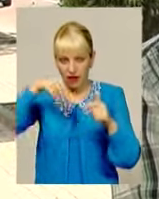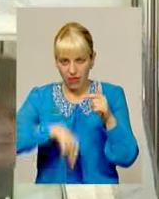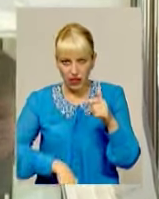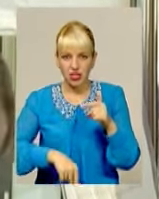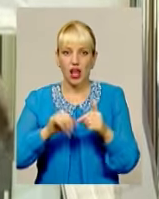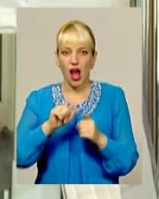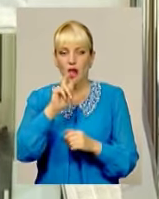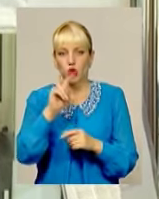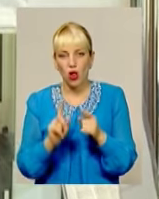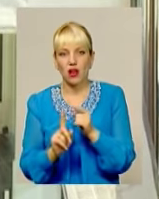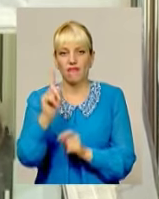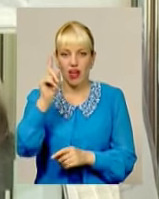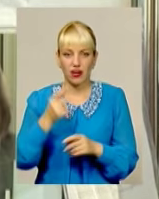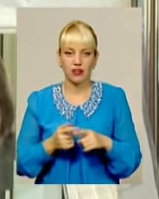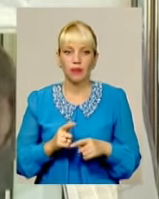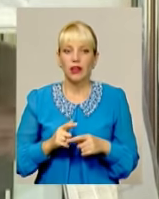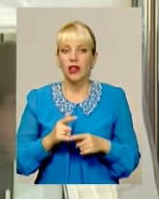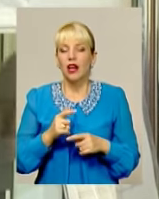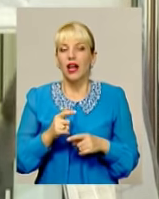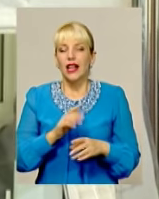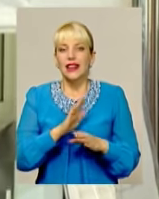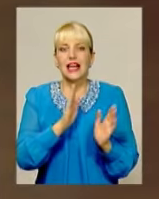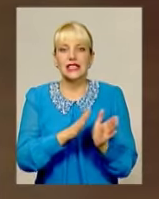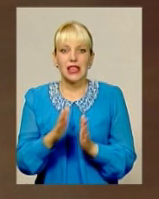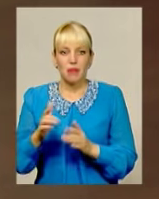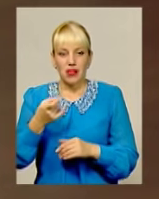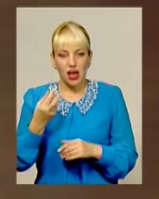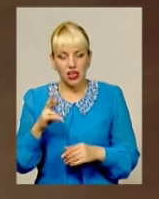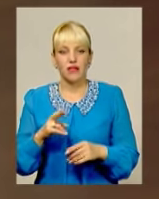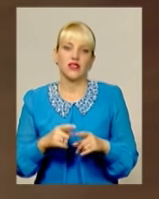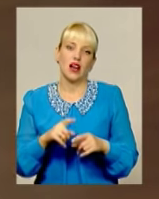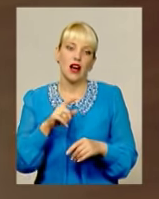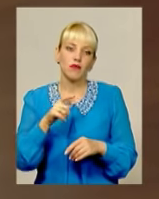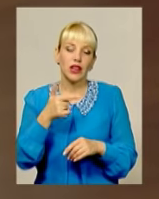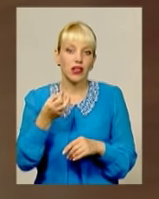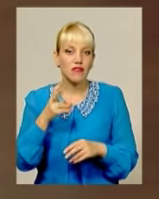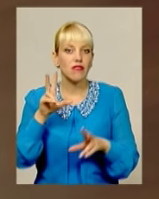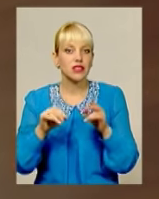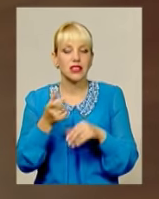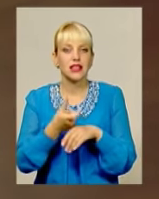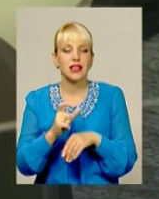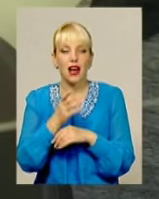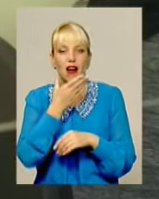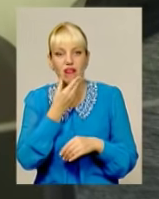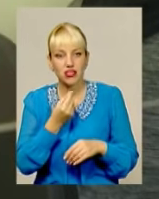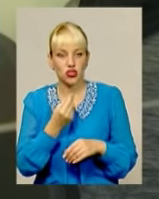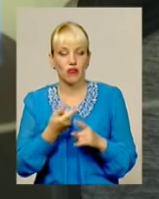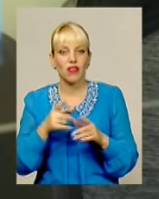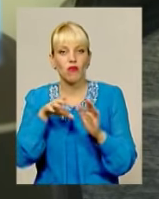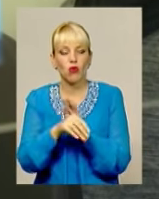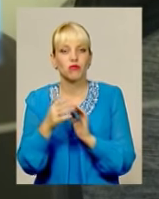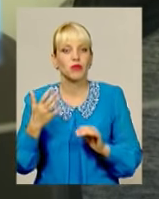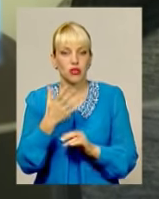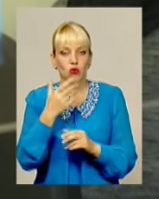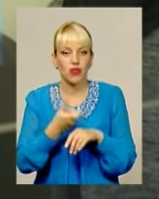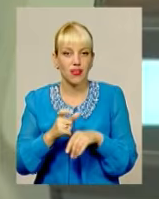вверх. Попри те, що нестабільна українська гривня, у п'ятірці найкрасивіших валют у світі. Вона має близько 20 рівнів захисту,